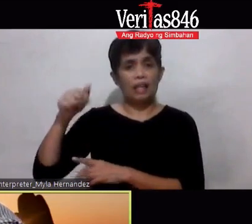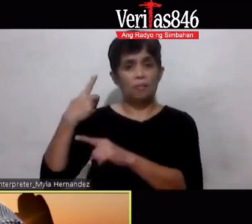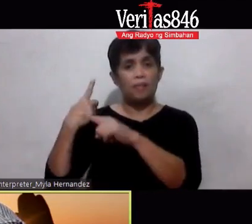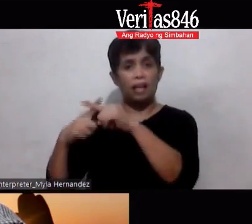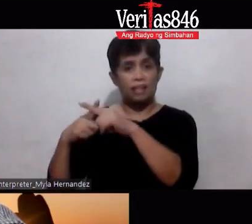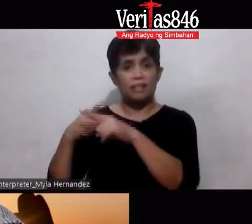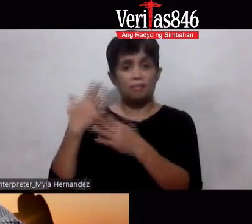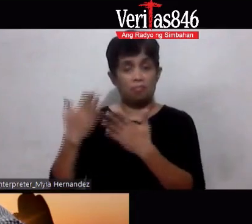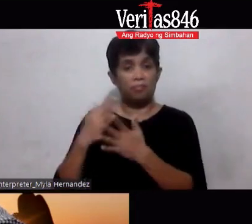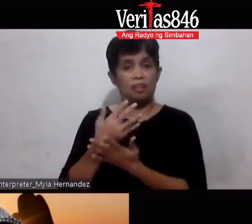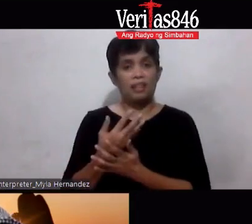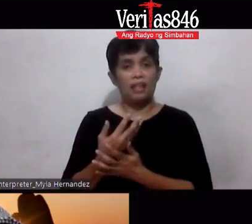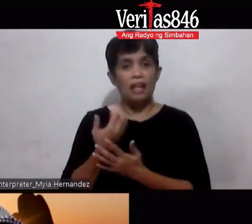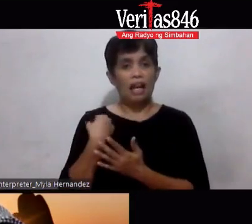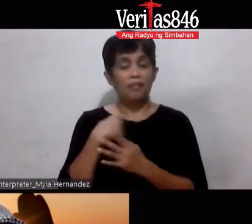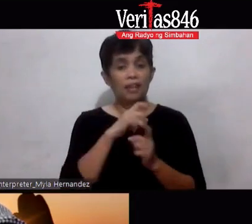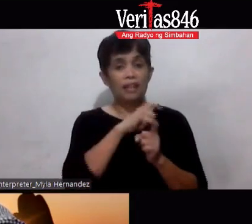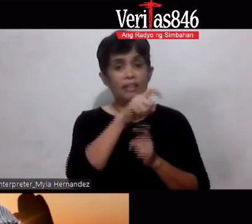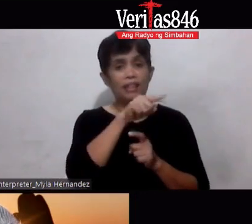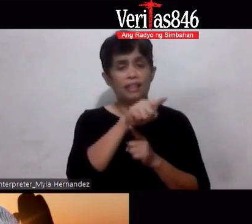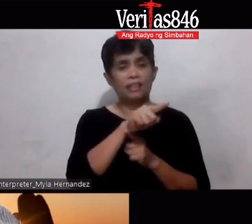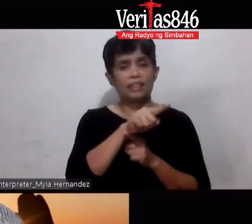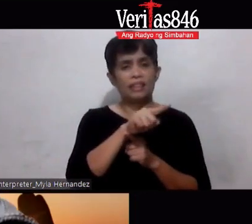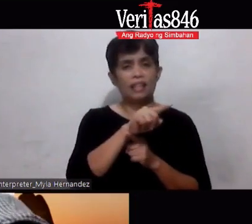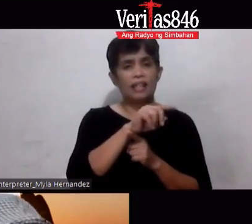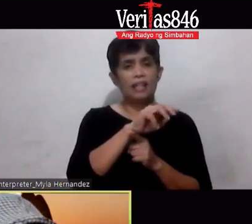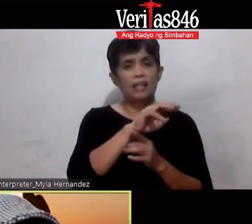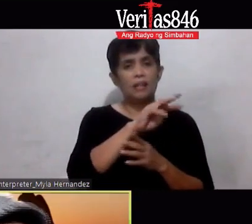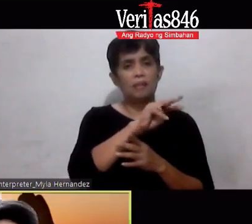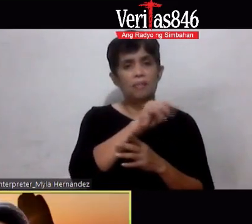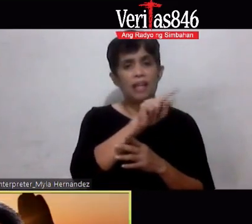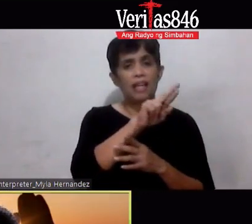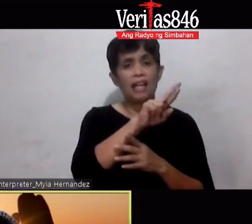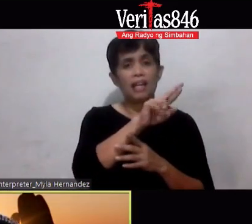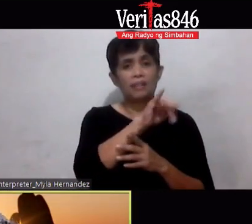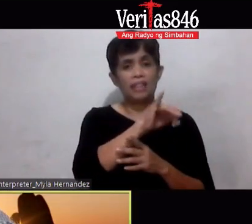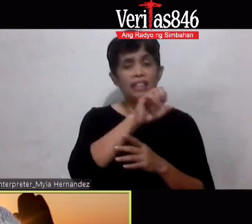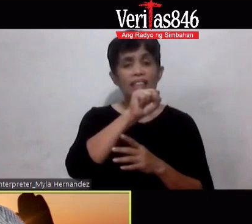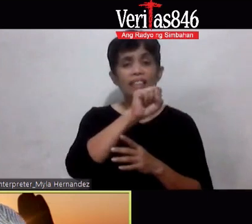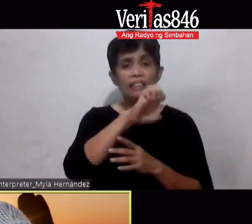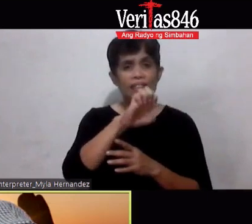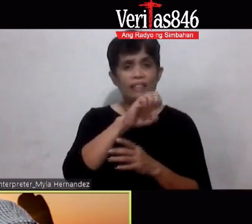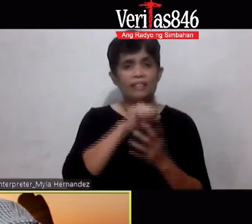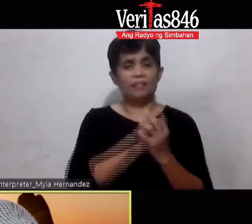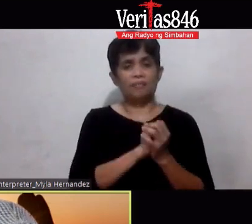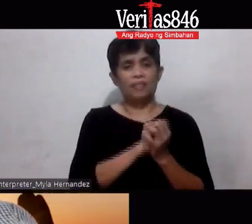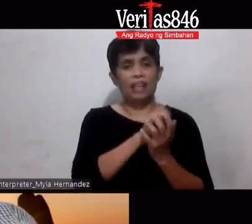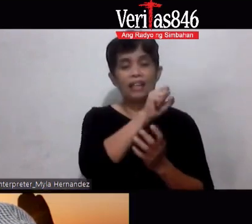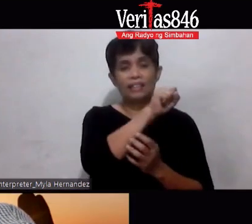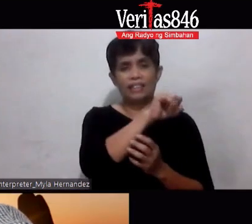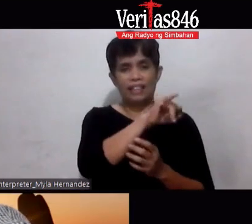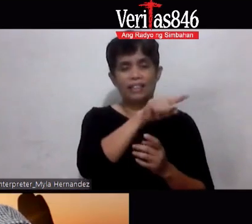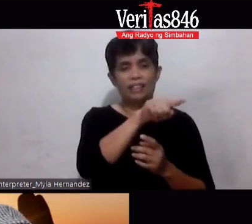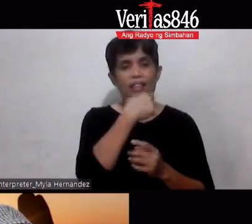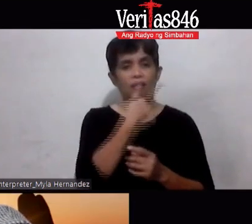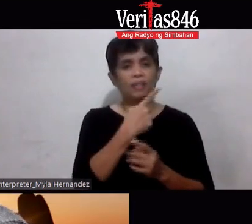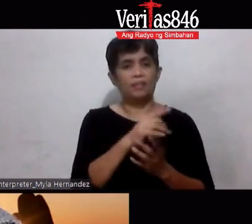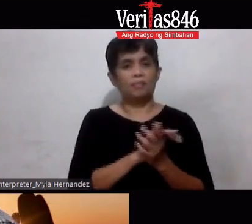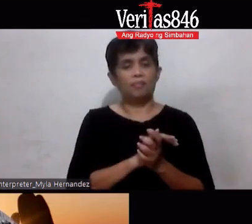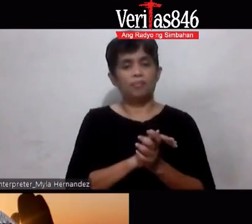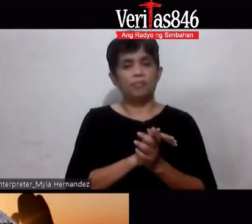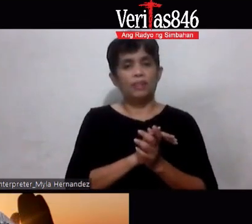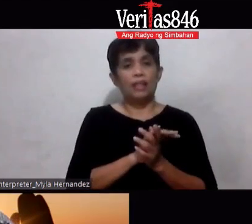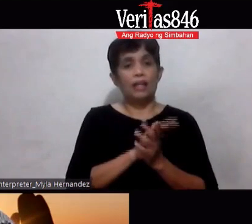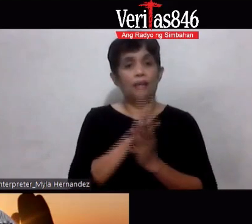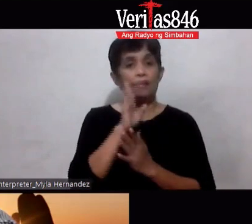baka kamag-anak mo ito brother eng si meri c si meri c sabi niya brother benson capsule